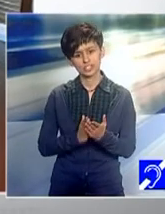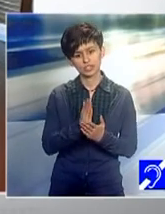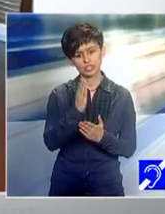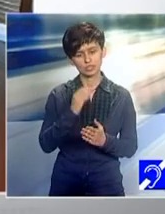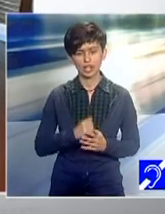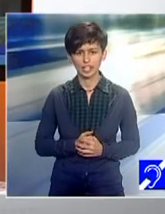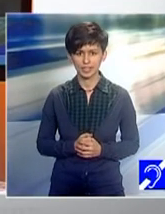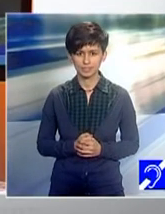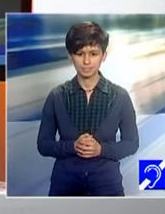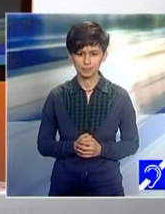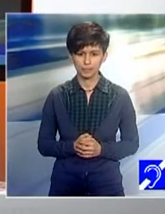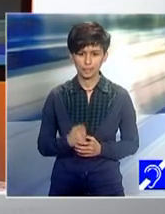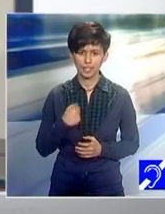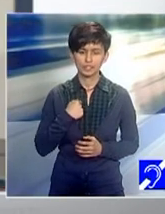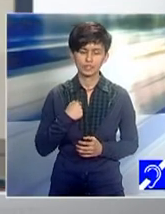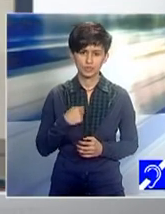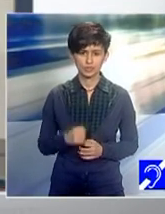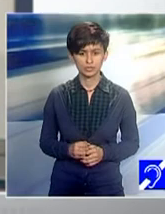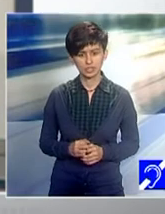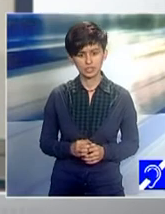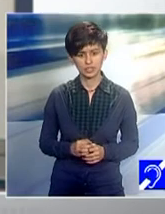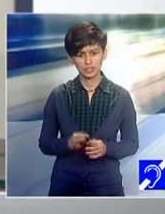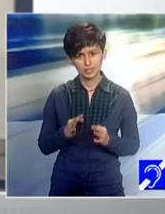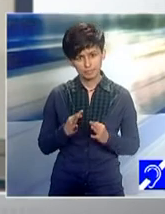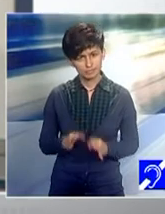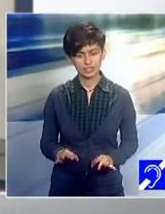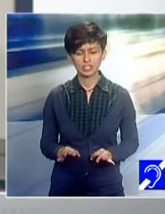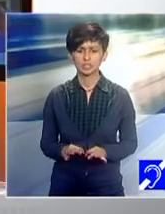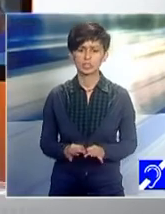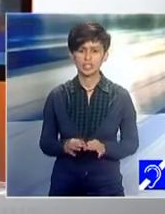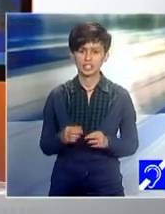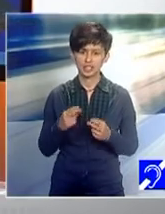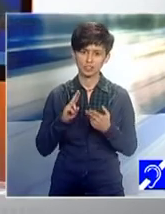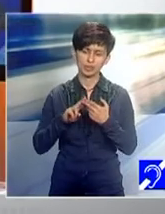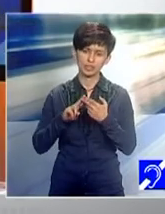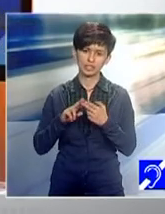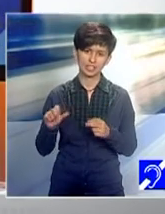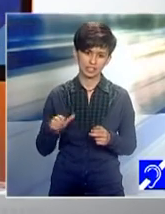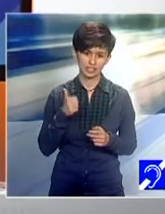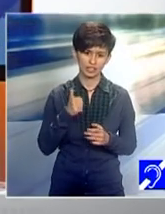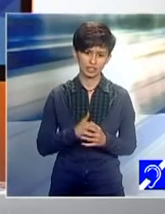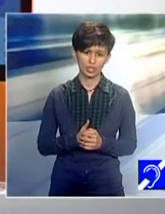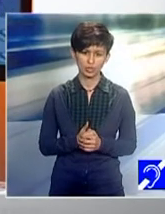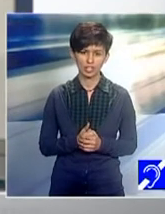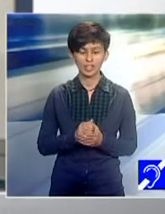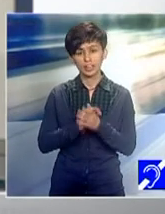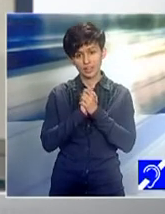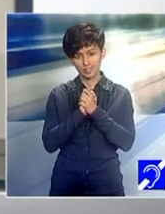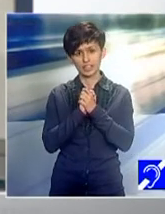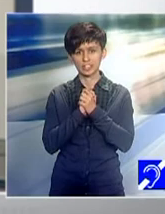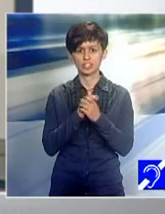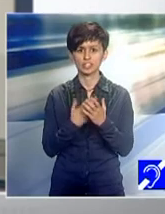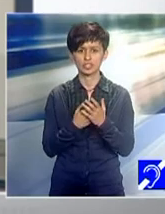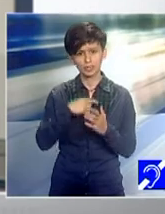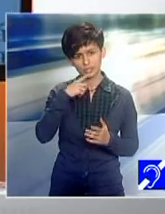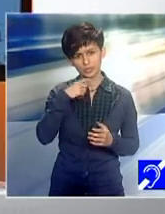vom reîntâlni și cu dumneavoastră. Vă felicităm încă o dată pentru limba română, foarte bună pe care o vorbiți. Pentru